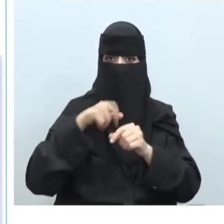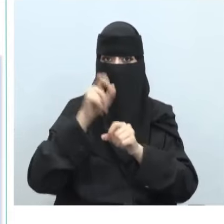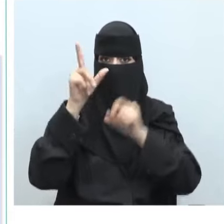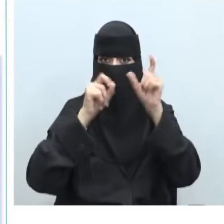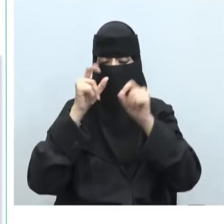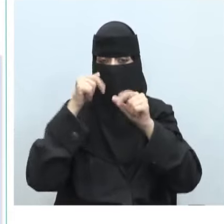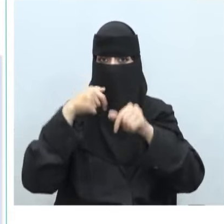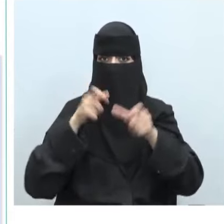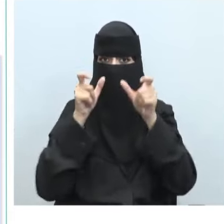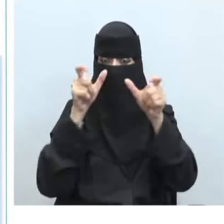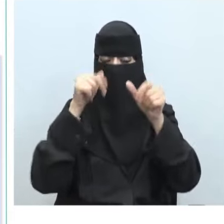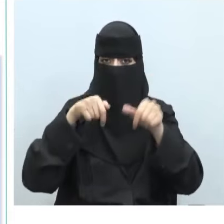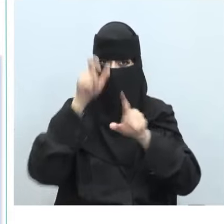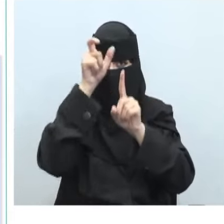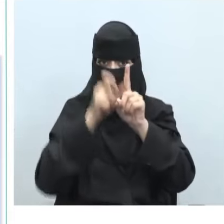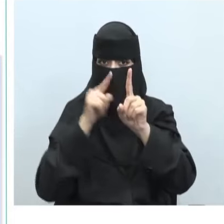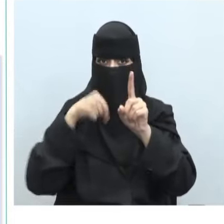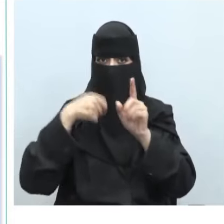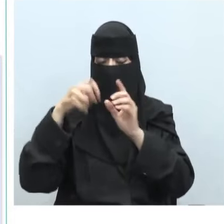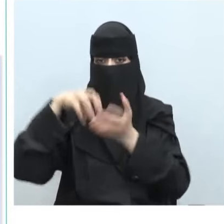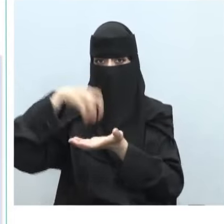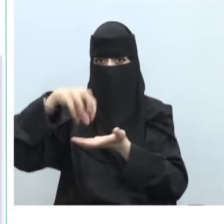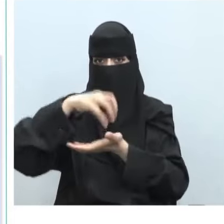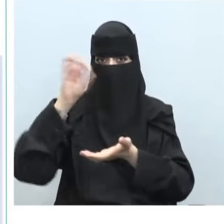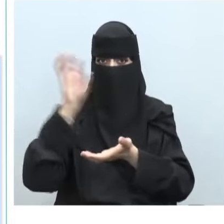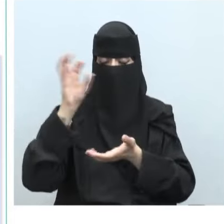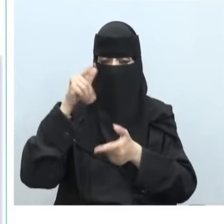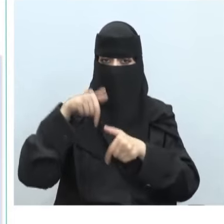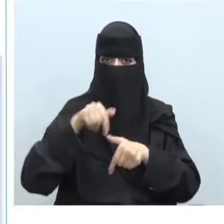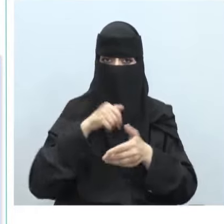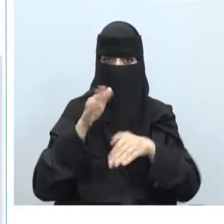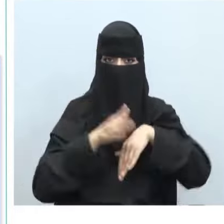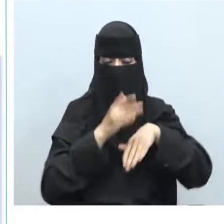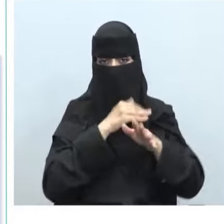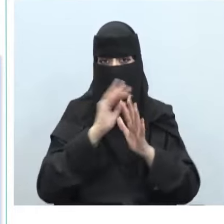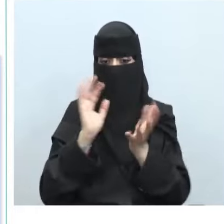وأيضا لحماية المواطنين والشركات والخدمات العامة